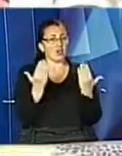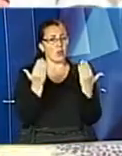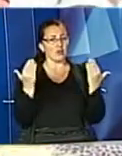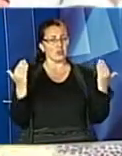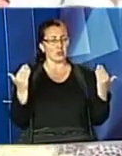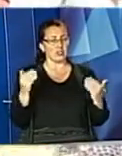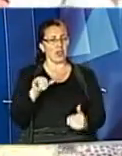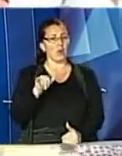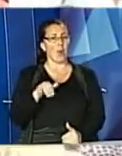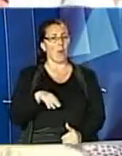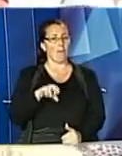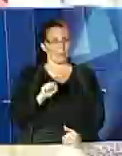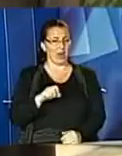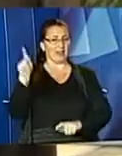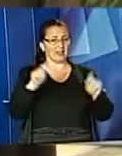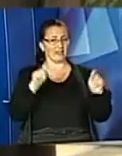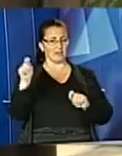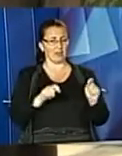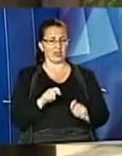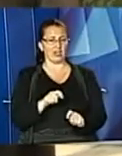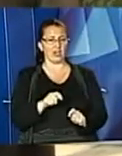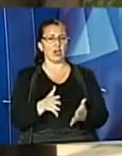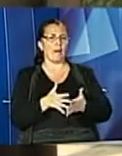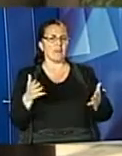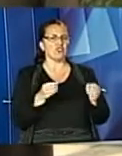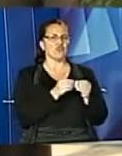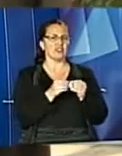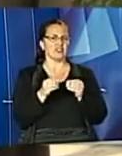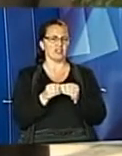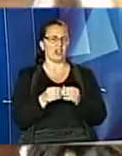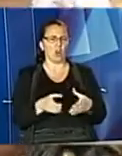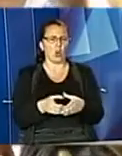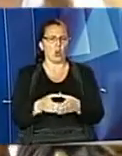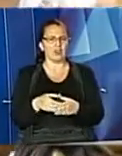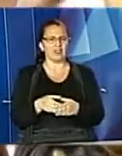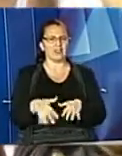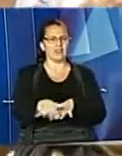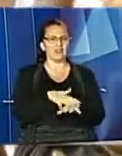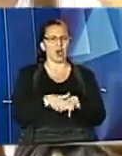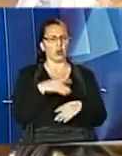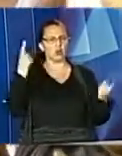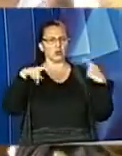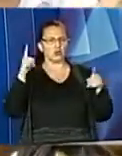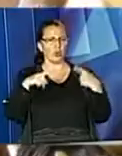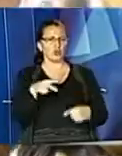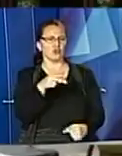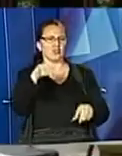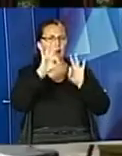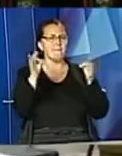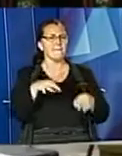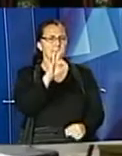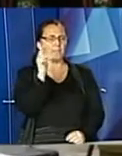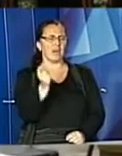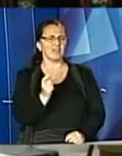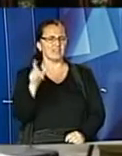у селі Басівка. На фестиваль приїхали більше десятка колективів народної творчості з околиці, митці Львівщини та гості